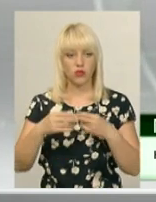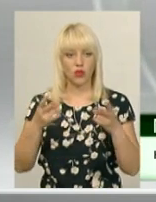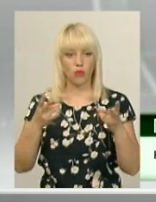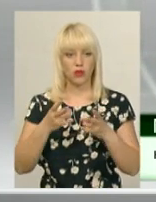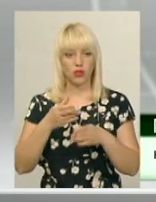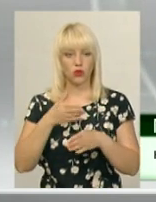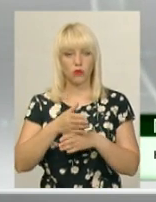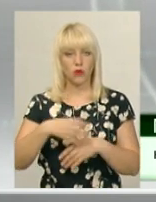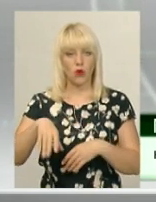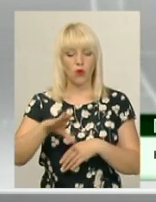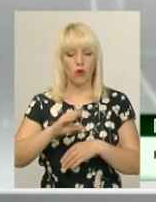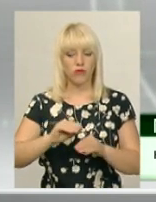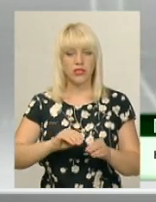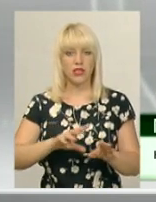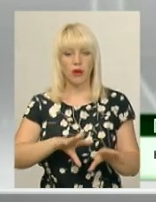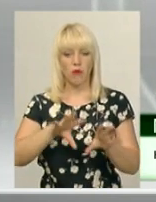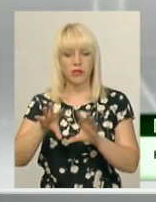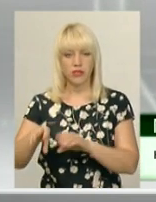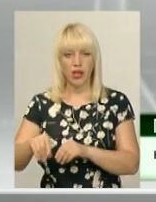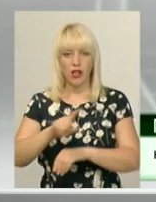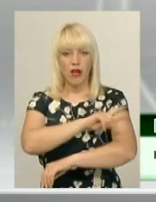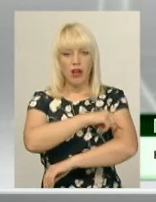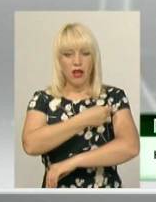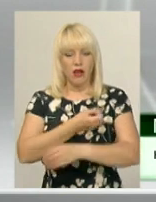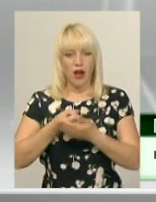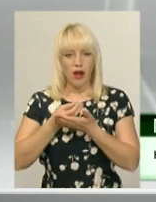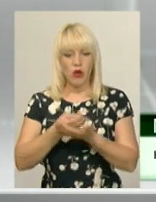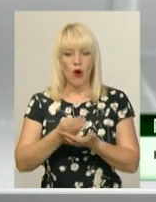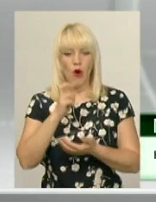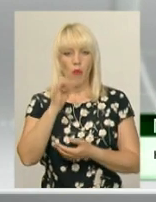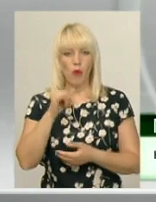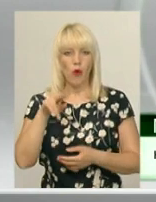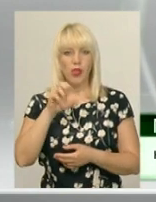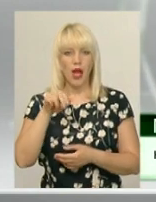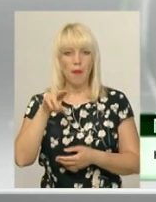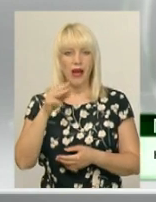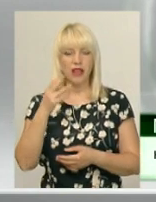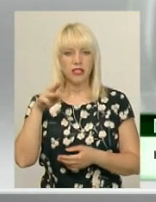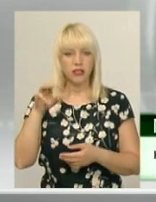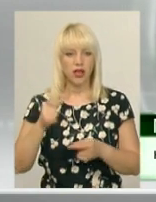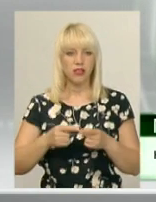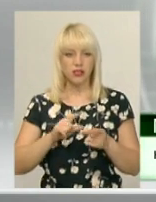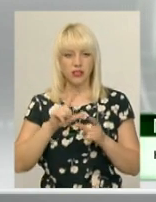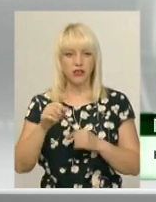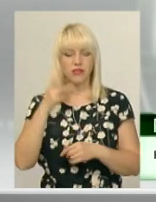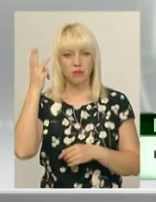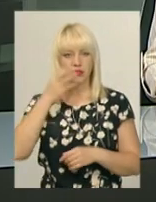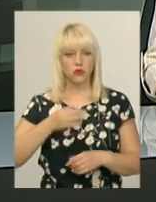всіх помістили в лікарні міста Будапешт відразу піхали ДТП. Попередньо відомо, що автобус їхав з Хмельницької області.